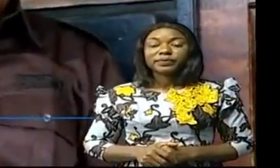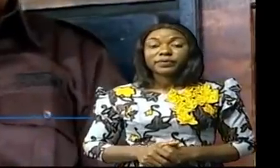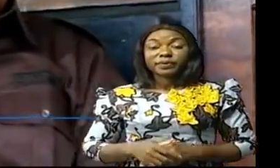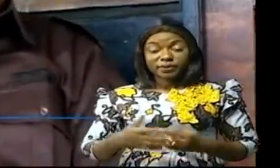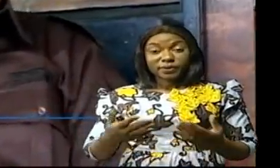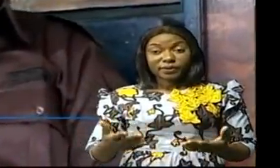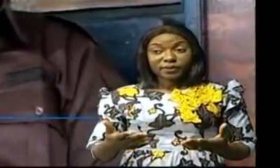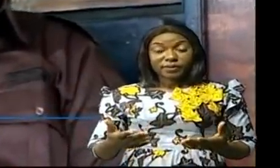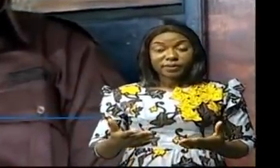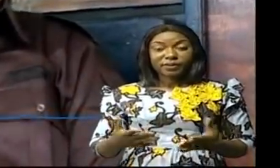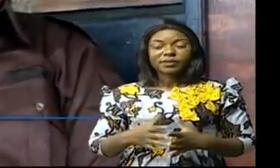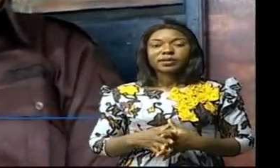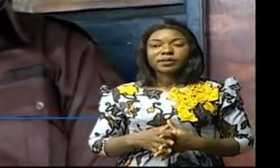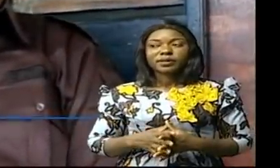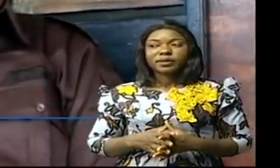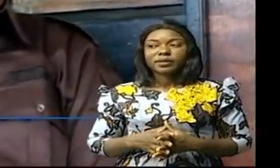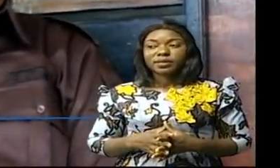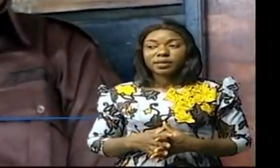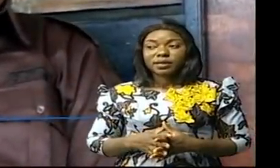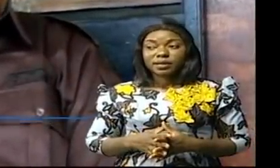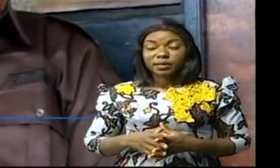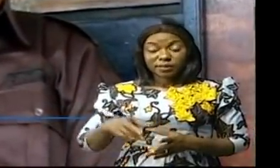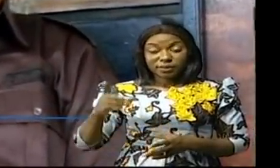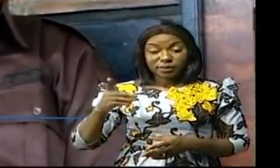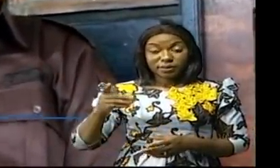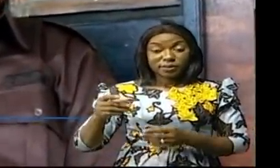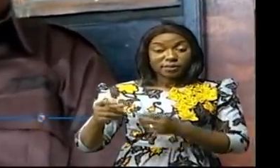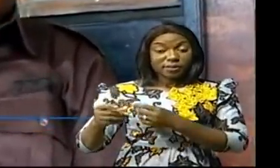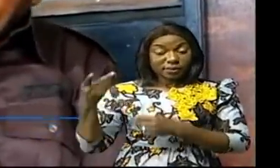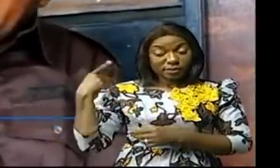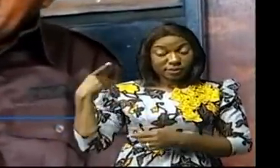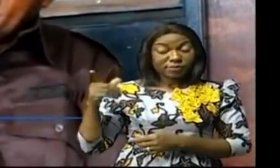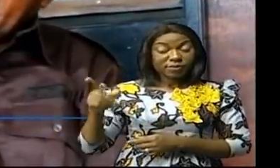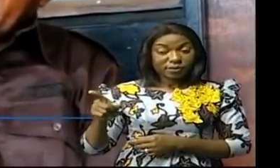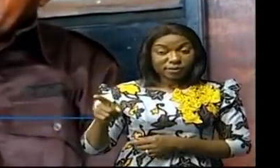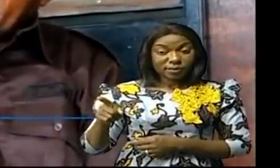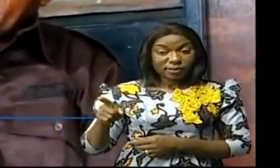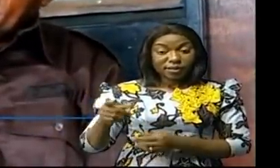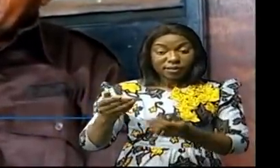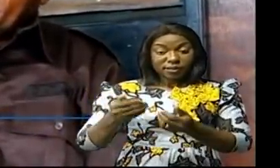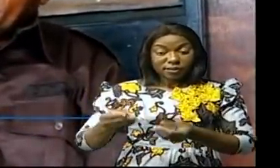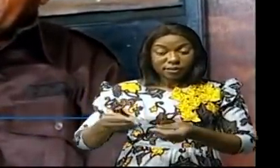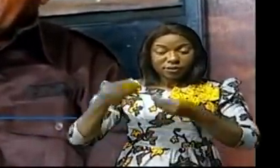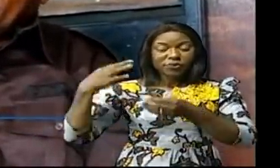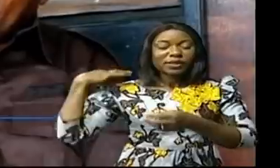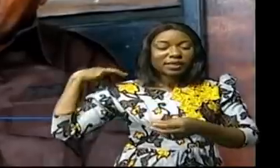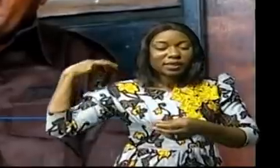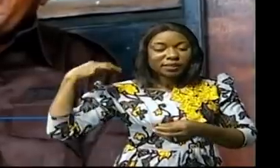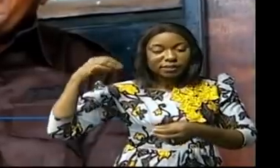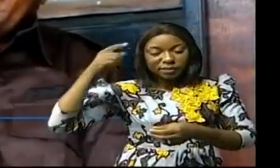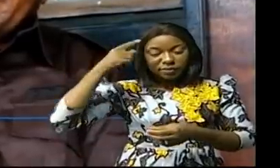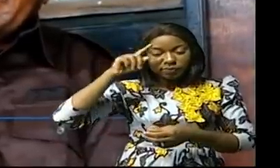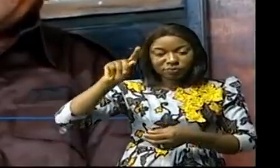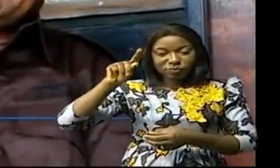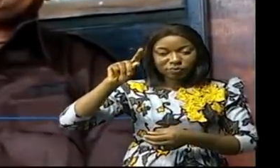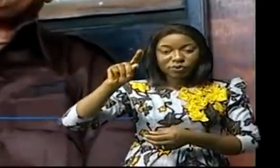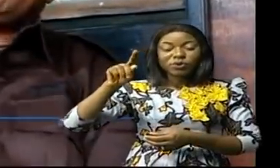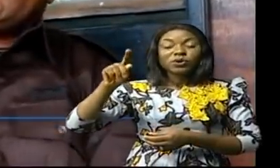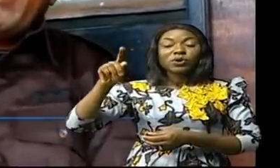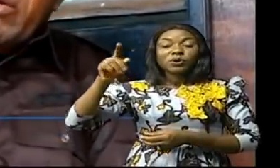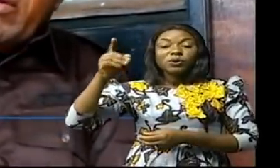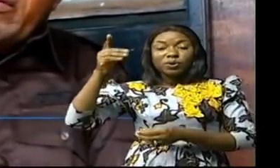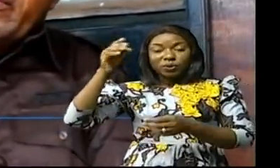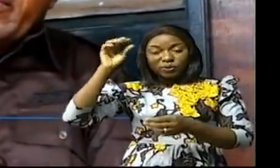Tiasse Mouetoutoui Kale s'exprimait au cours d'une interview exclusive qu'il a accordée mercredi à la RTNC à Lusambo.